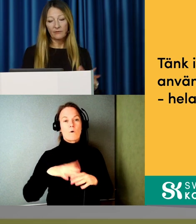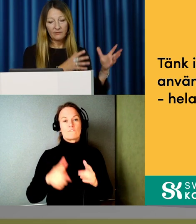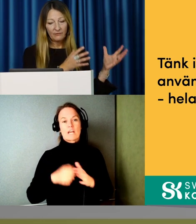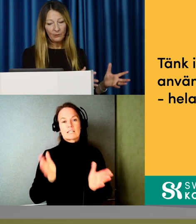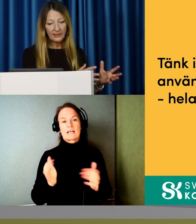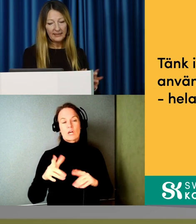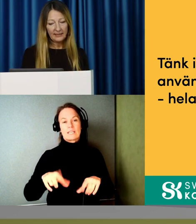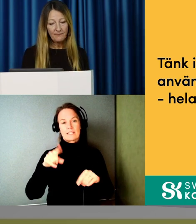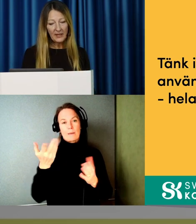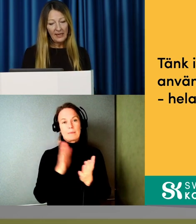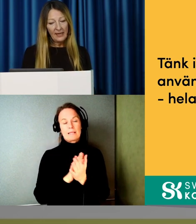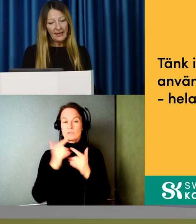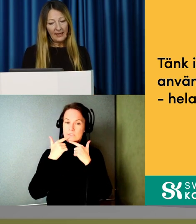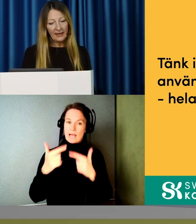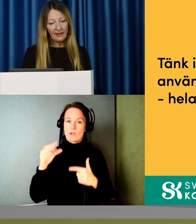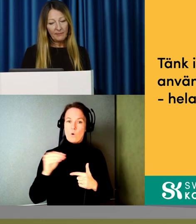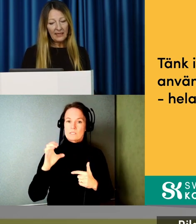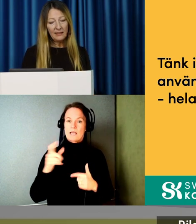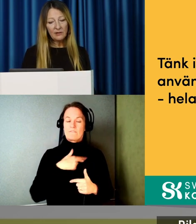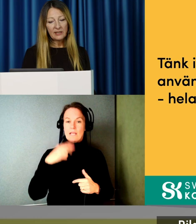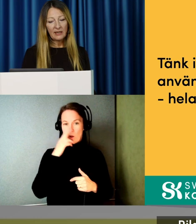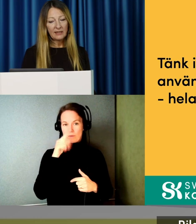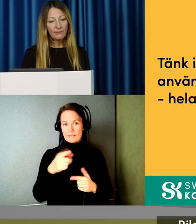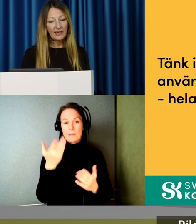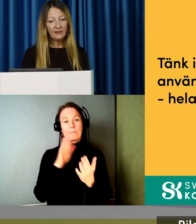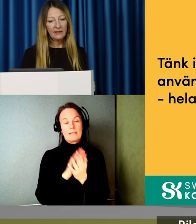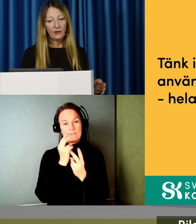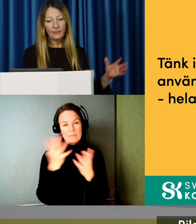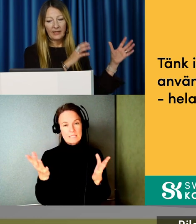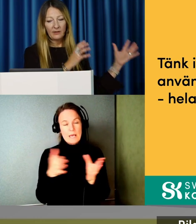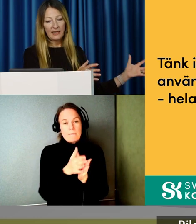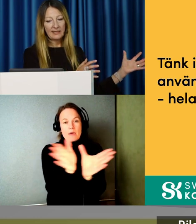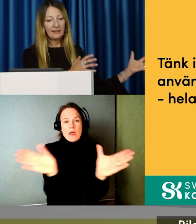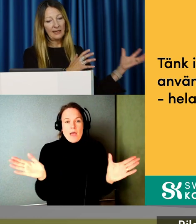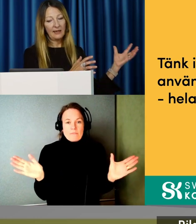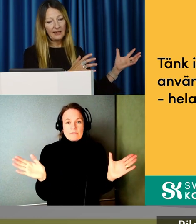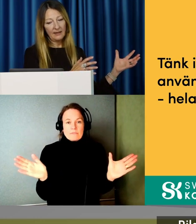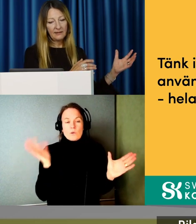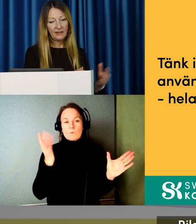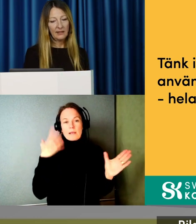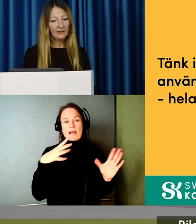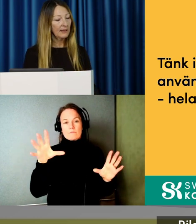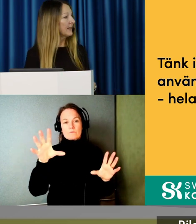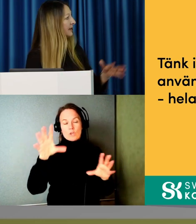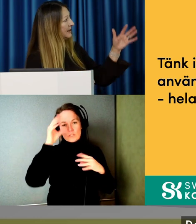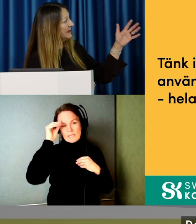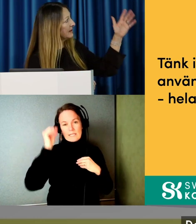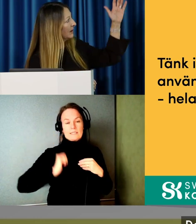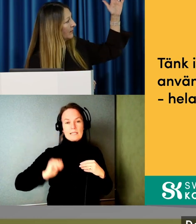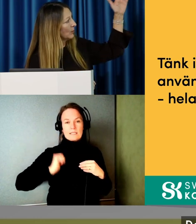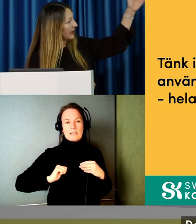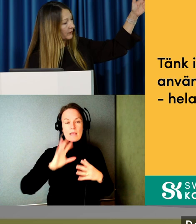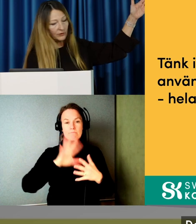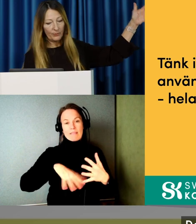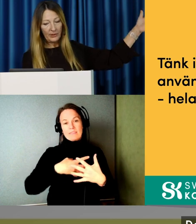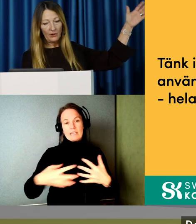Så tack Åsa för att vi får låna den. Bilden illustrerar liksom bredden av hur man kan ta till sig tillgänglighet. Det är en matris